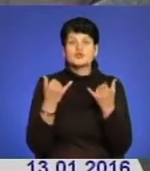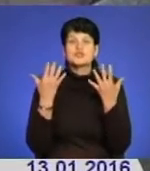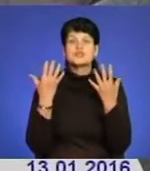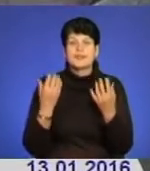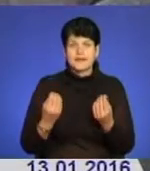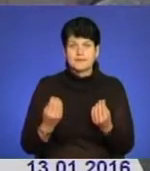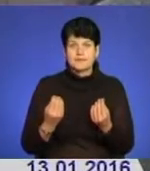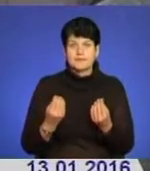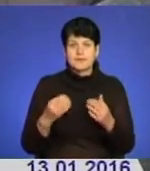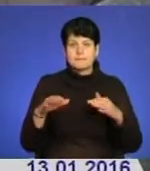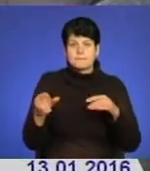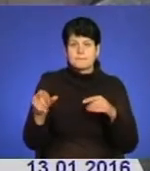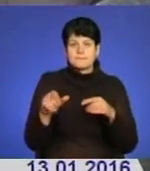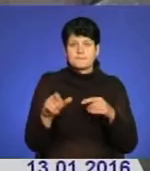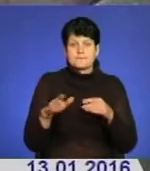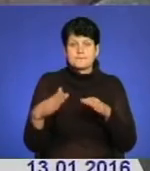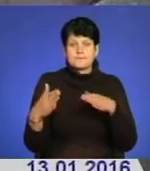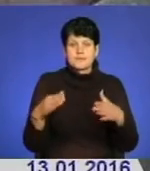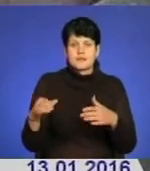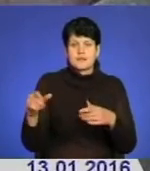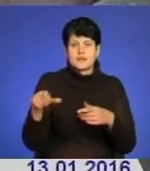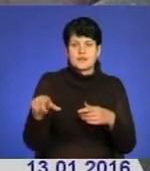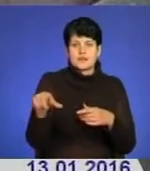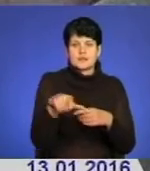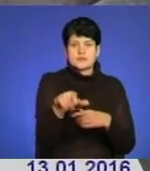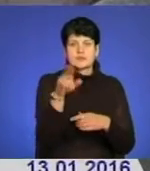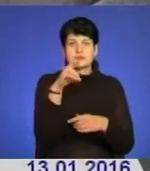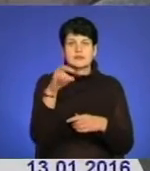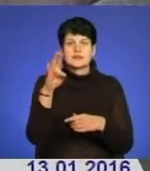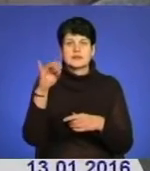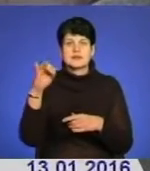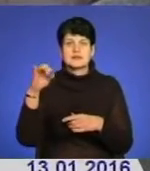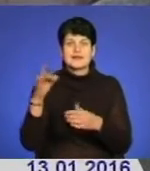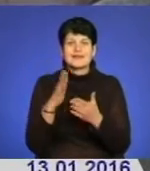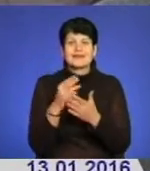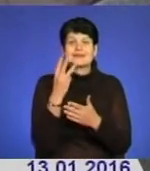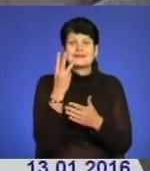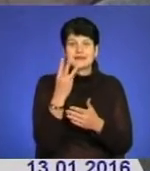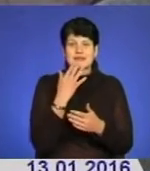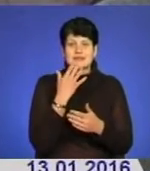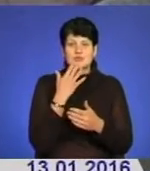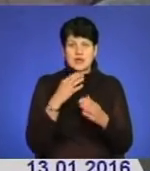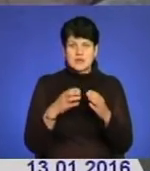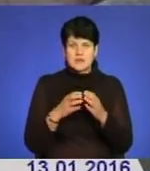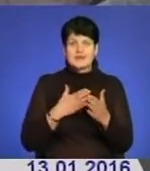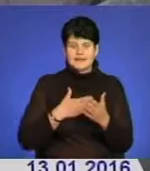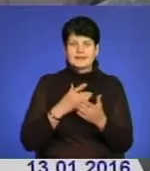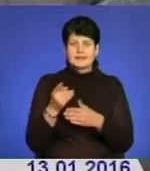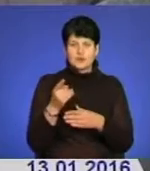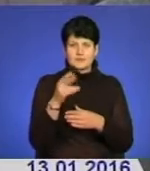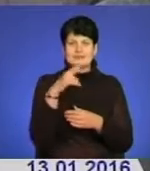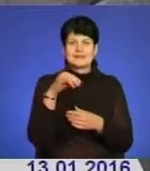в басейні Дністра є три національні парки, в тому числі один наш Тернопільський, це